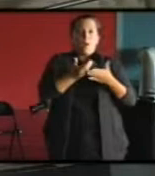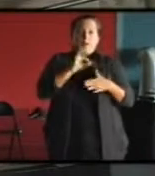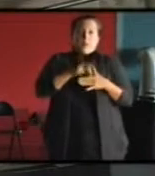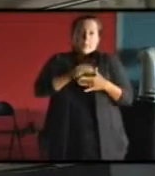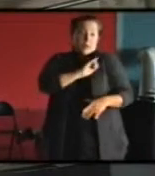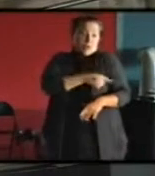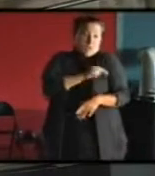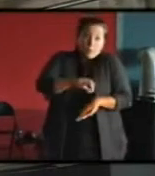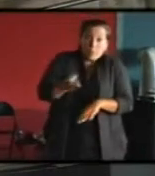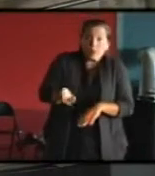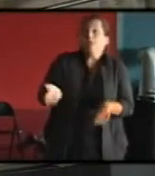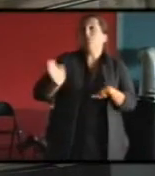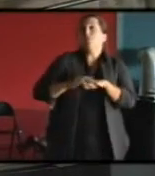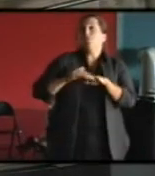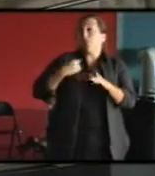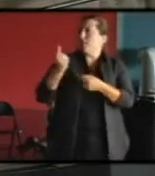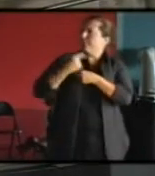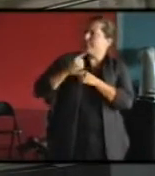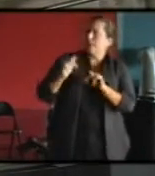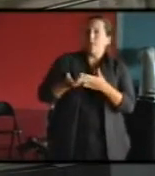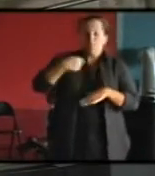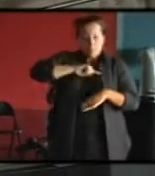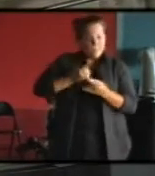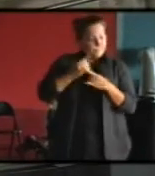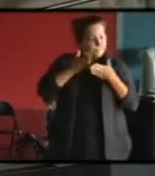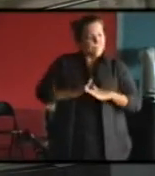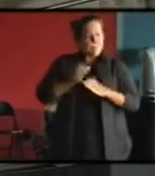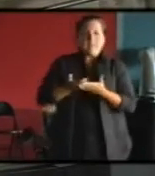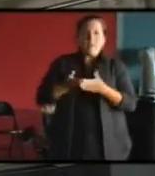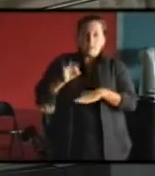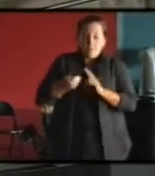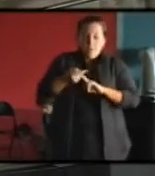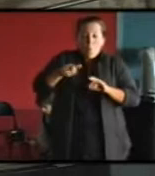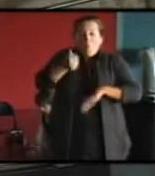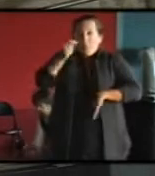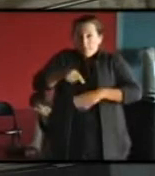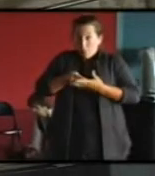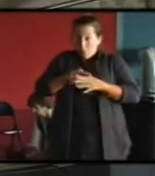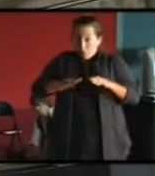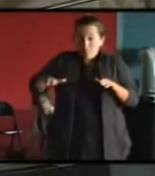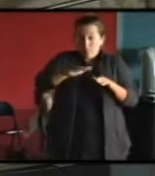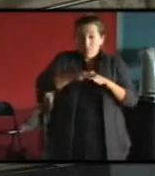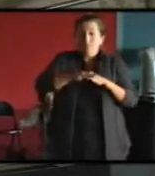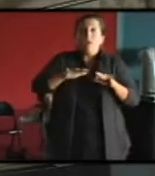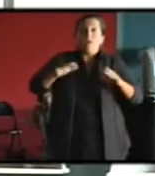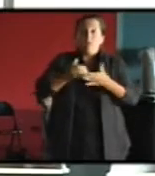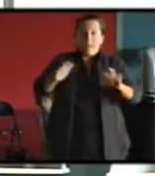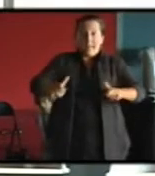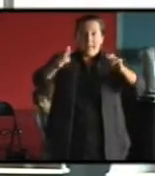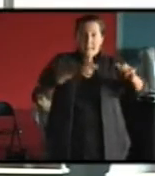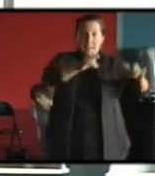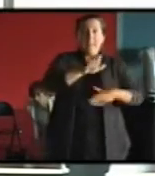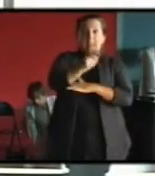passée, et qui nous était aussi un peu autopassée, était qu'il fallait qu'on comprenne comment et est-ce que le bâti